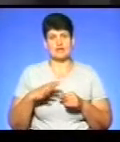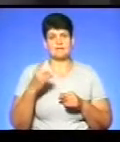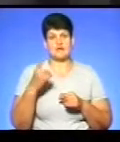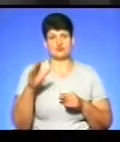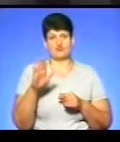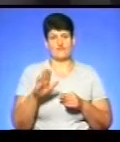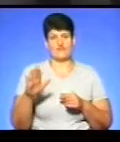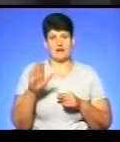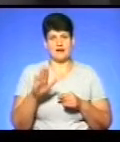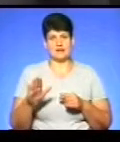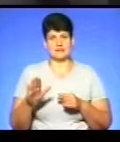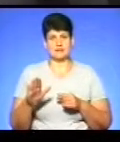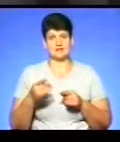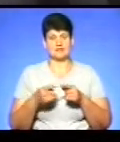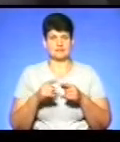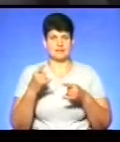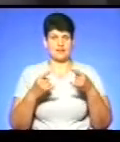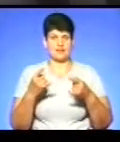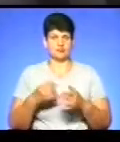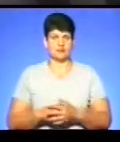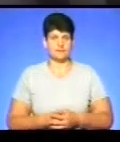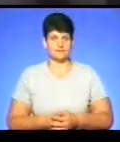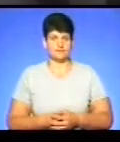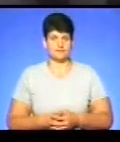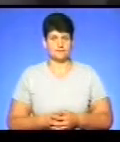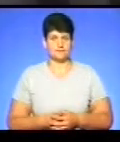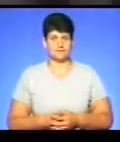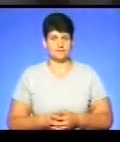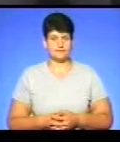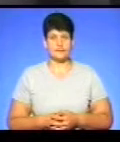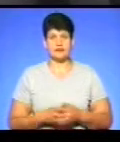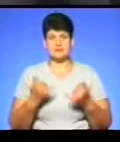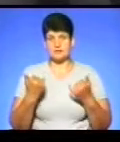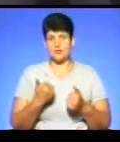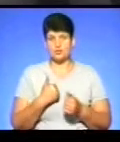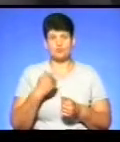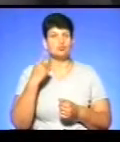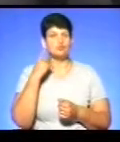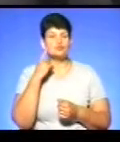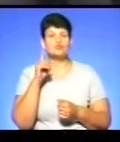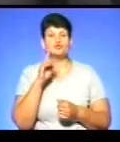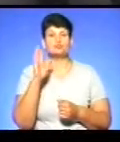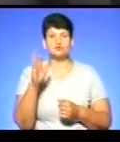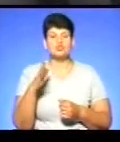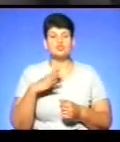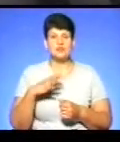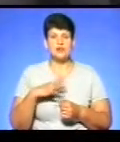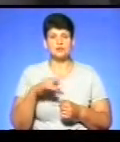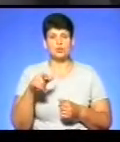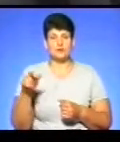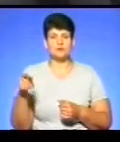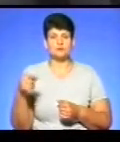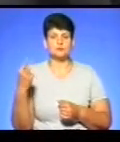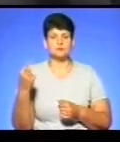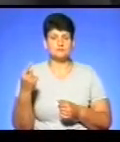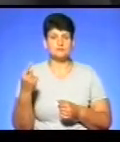вересня з ефірним телебаченням. А наразі від вас хочу почути, що буде чекати жителів Тернопільщини